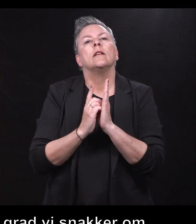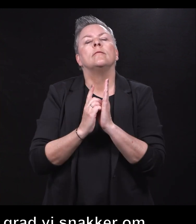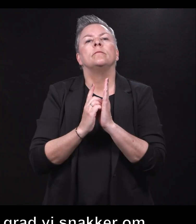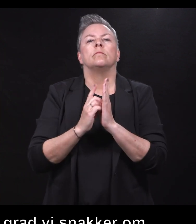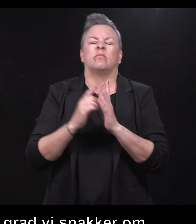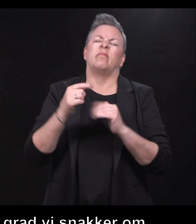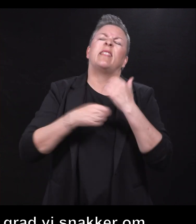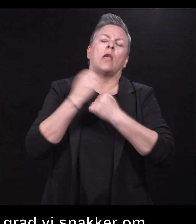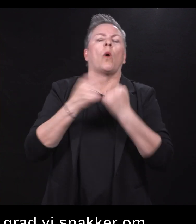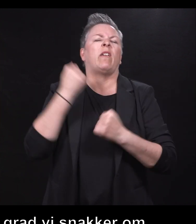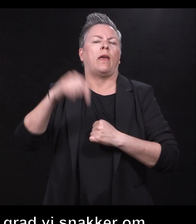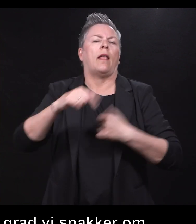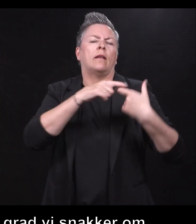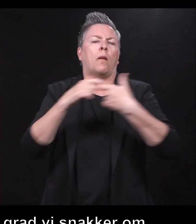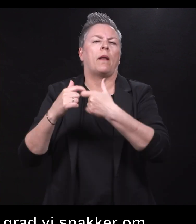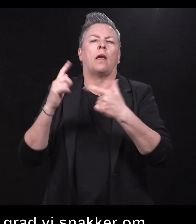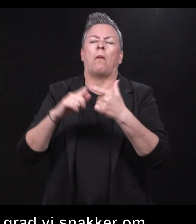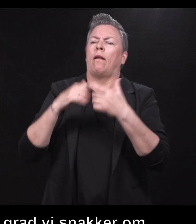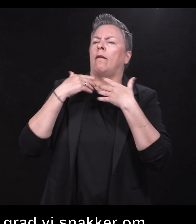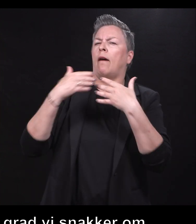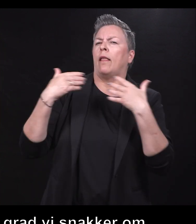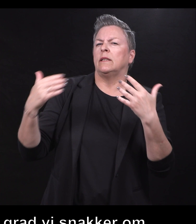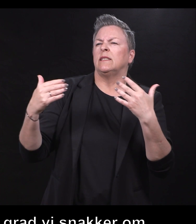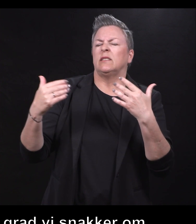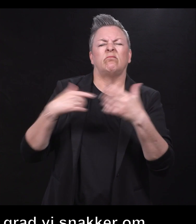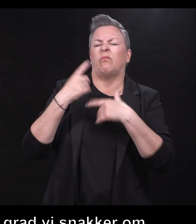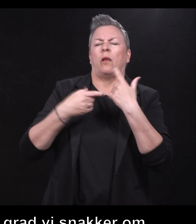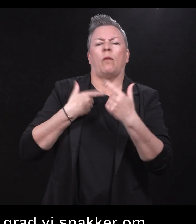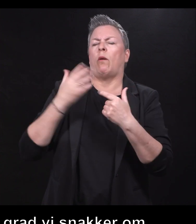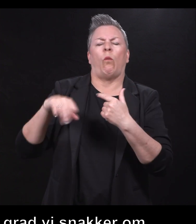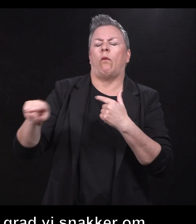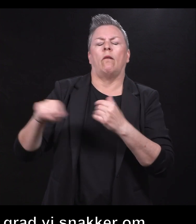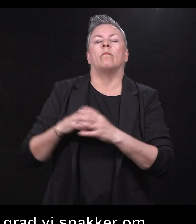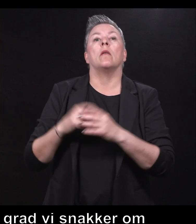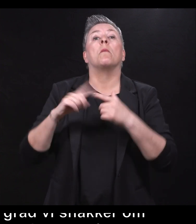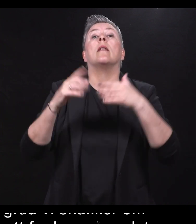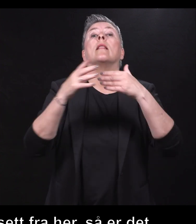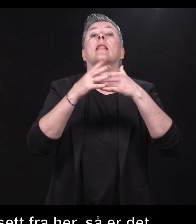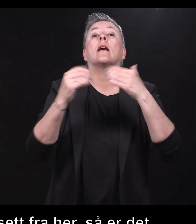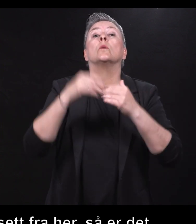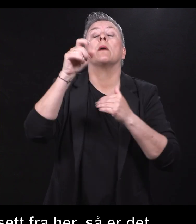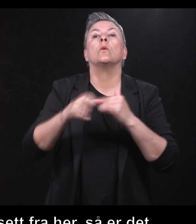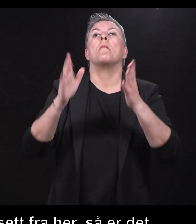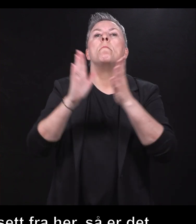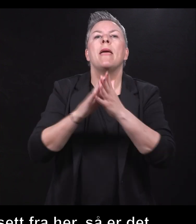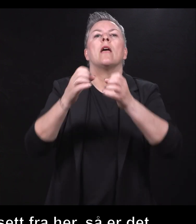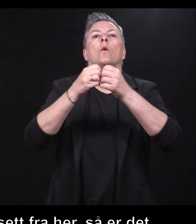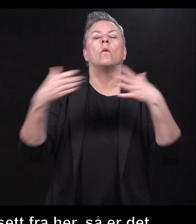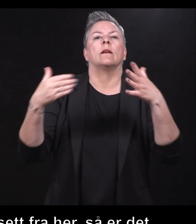som dette, men ellers lite, så er det ressurspersoner med utviklingshemming,